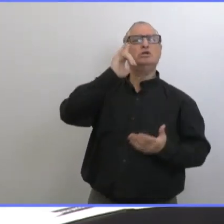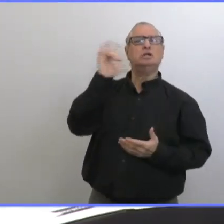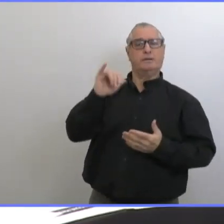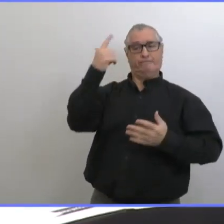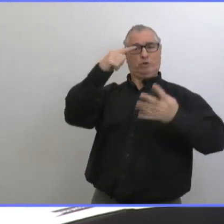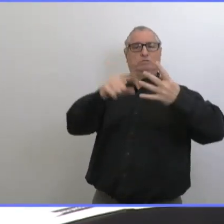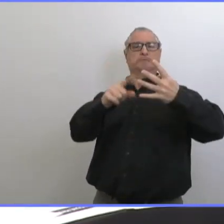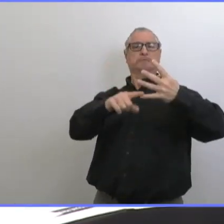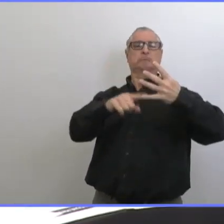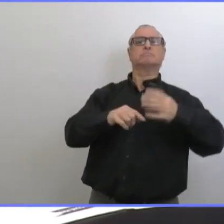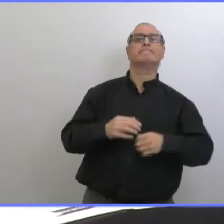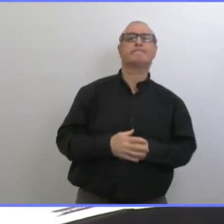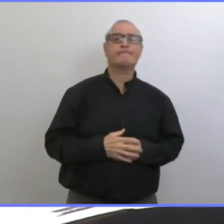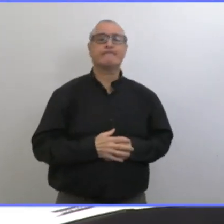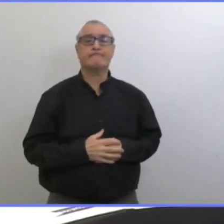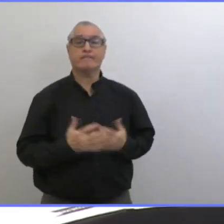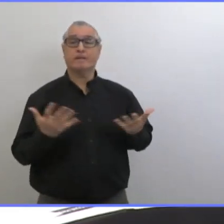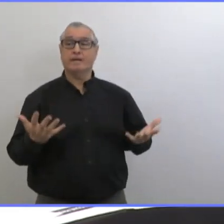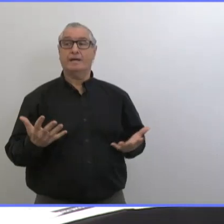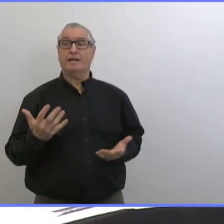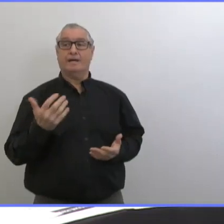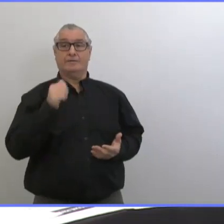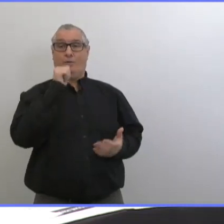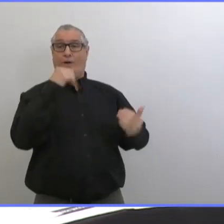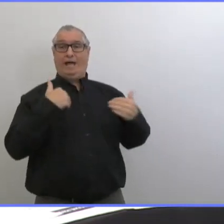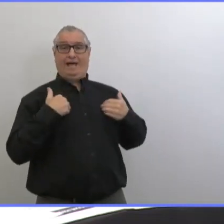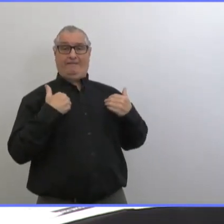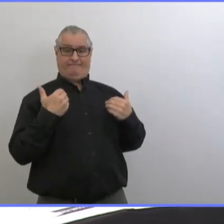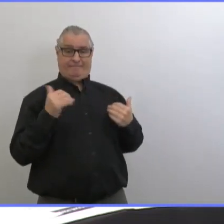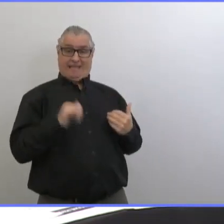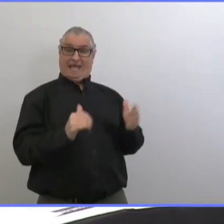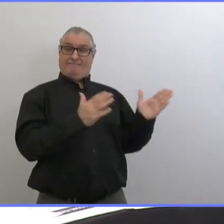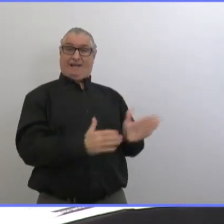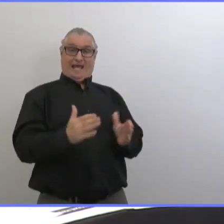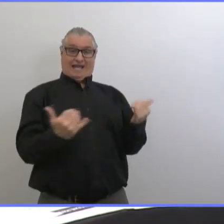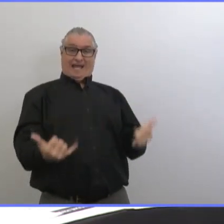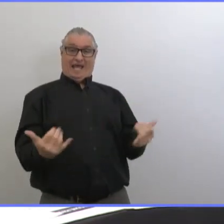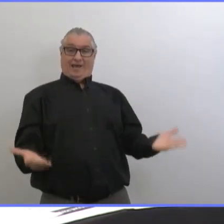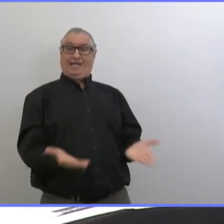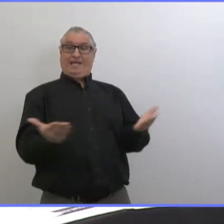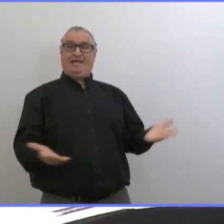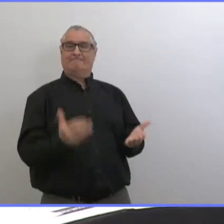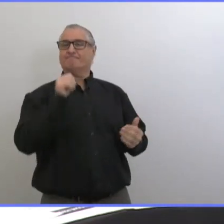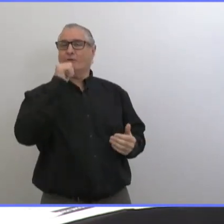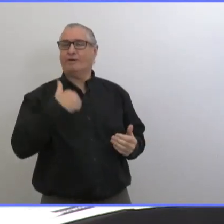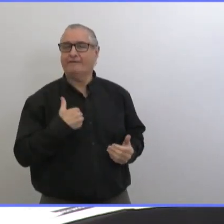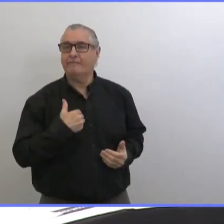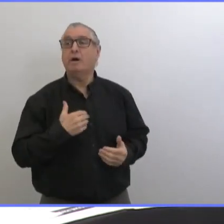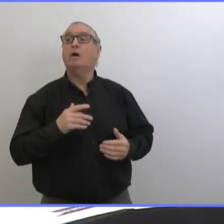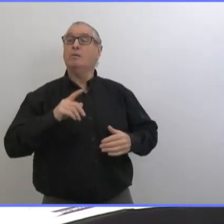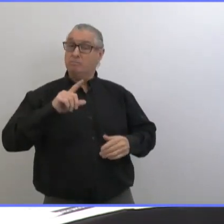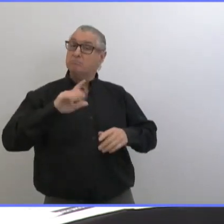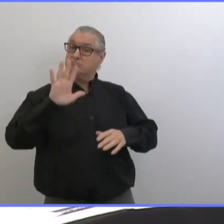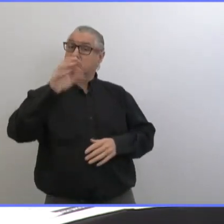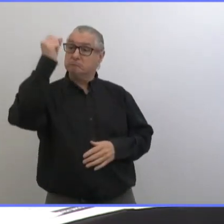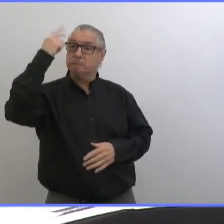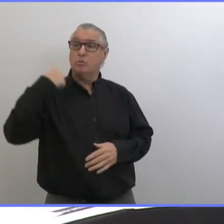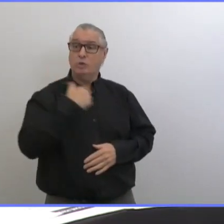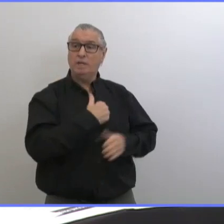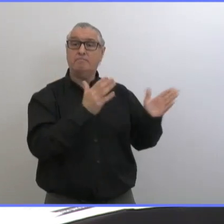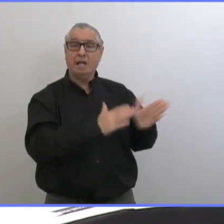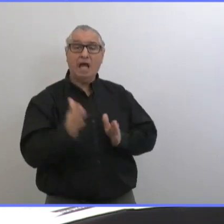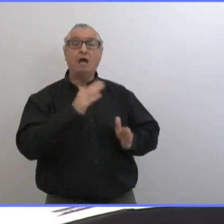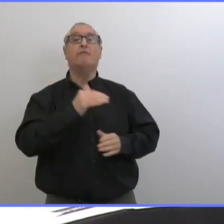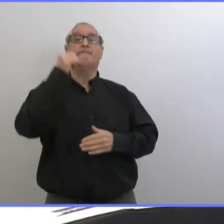je n'ai pas le plan de communication général on va continuer d'utiliser les centres d'appel on espère avoir